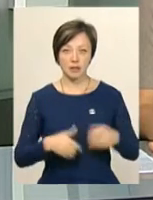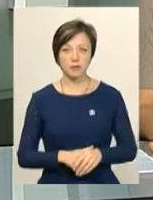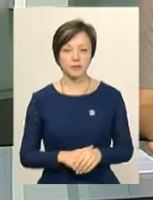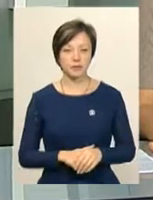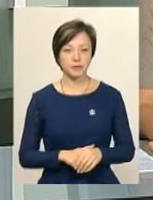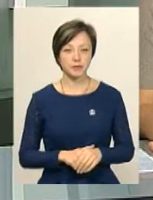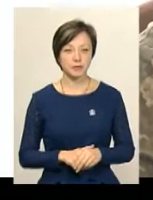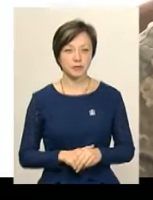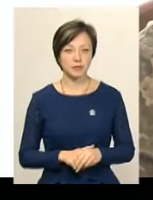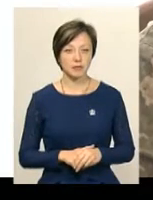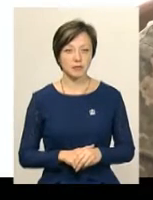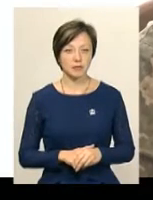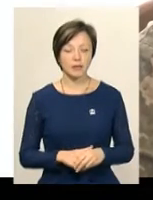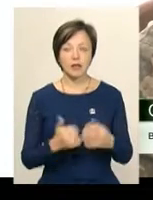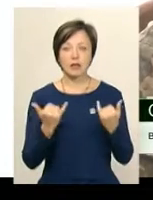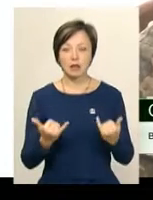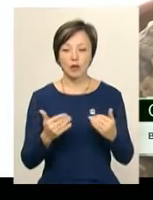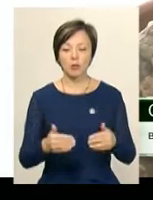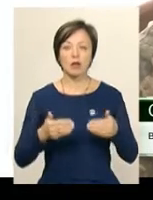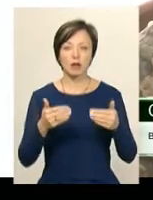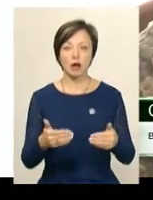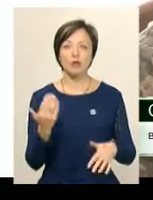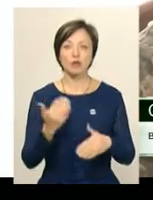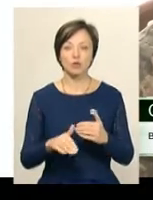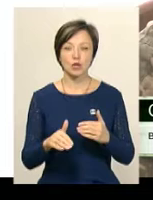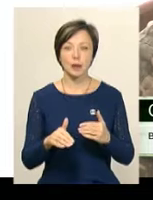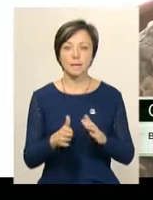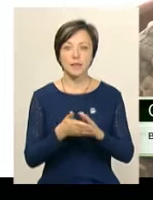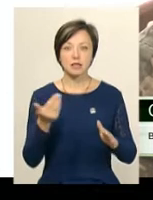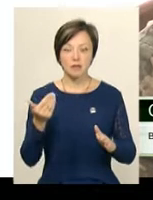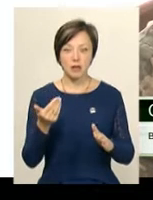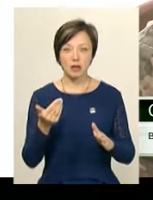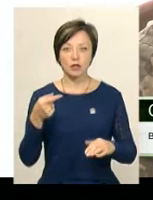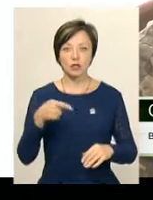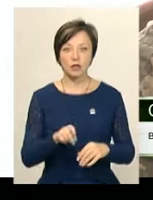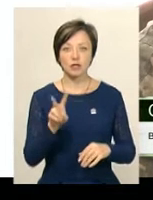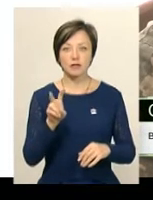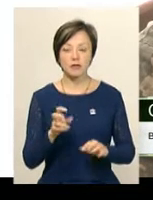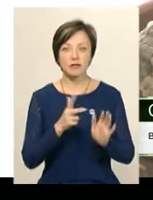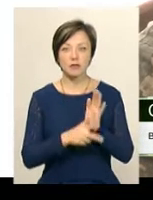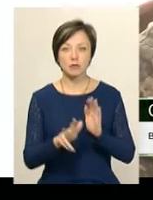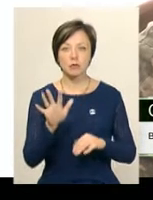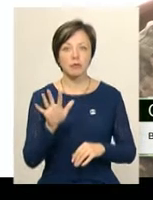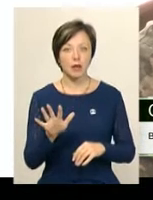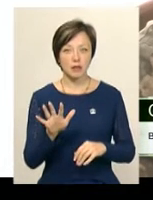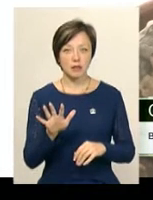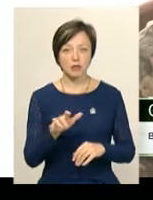На даному етапі ми вже призвали 1285